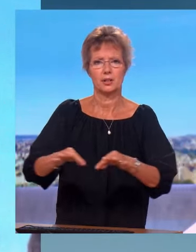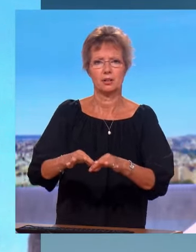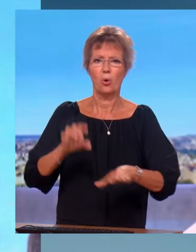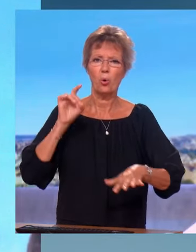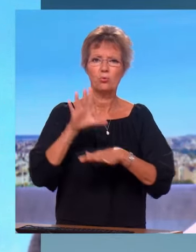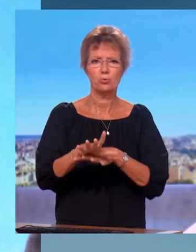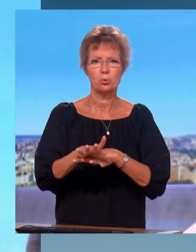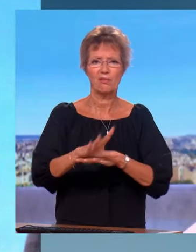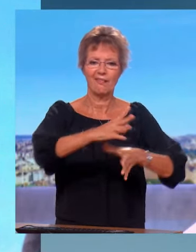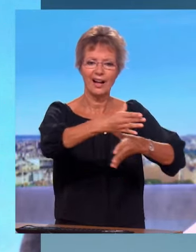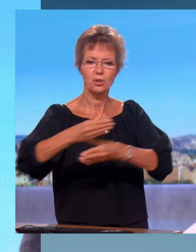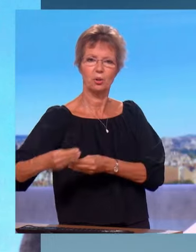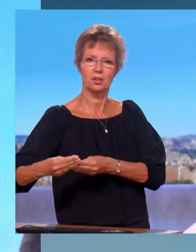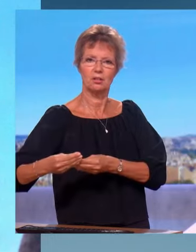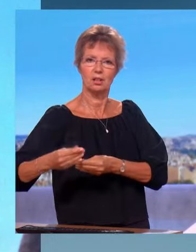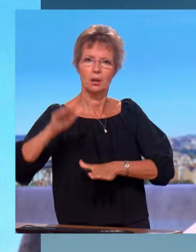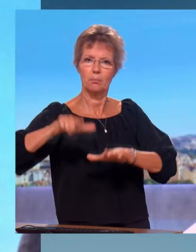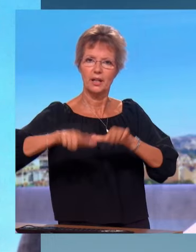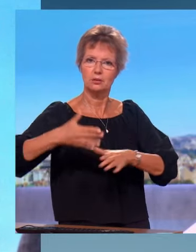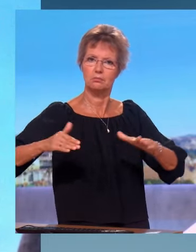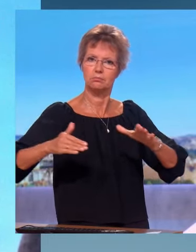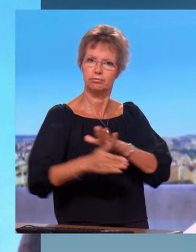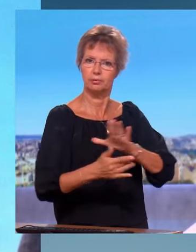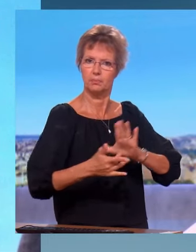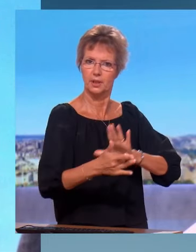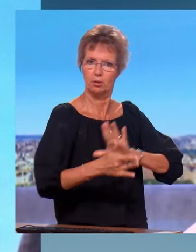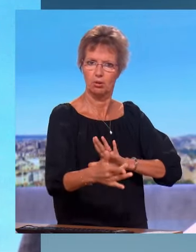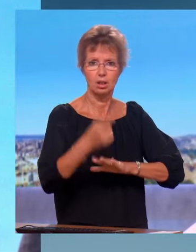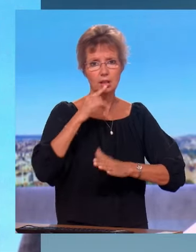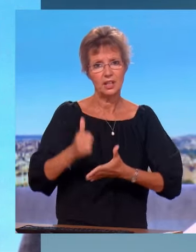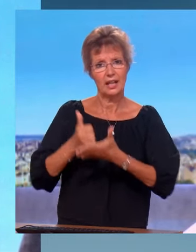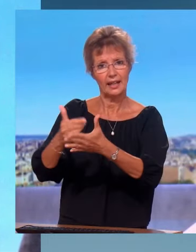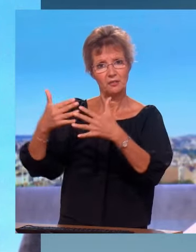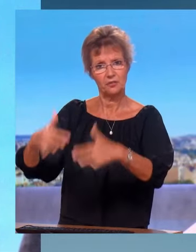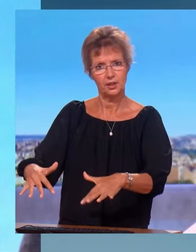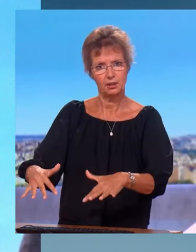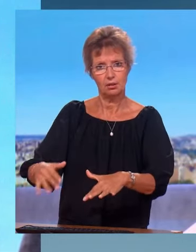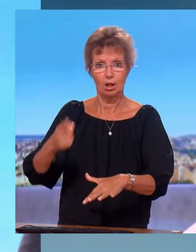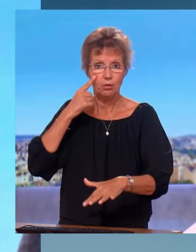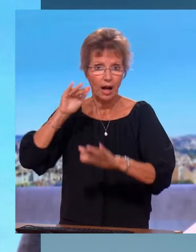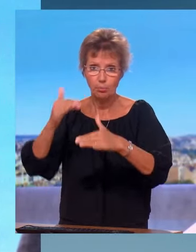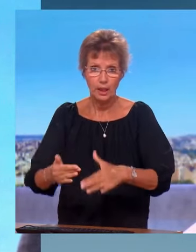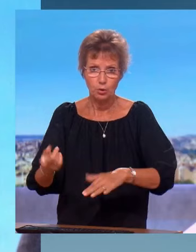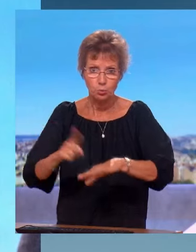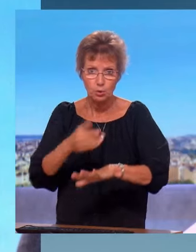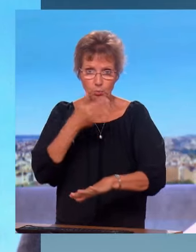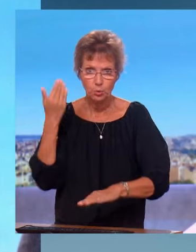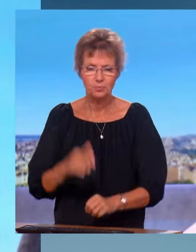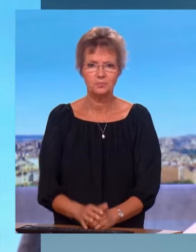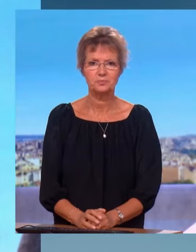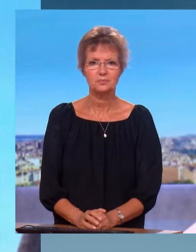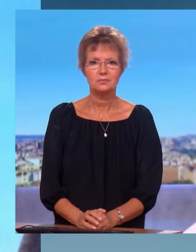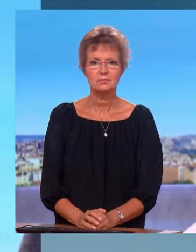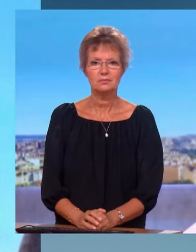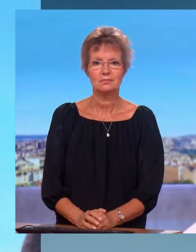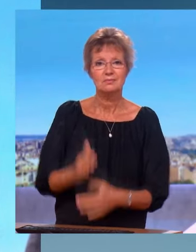ressortissant, dans ces cas-là, nous cessons notre aide. Et ne vous inquiétez pas, ils vont reprendre le ressortissant tout de suite. D'autre part, s